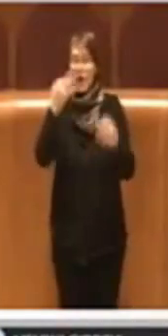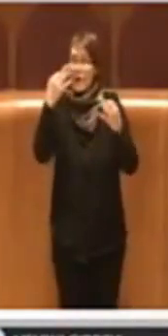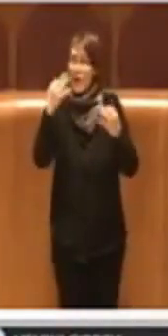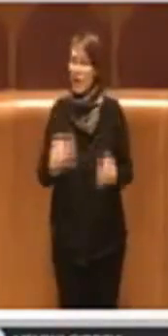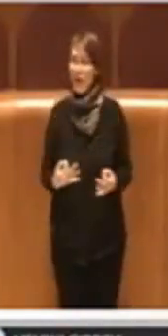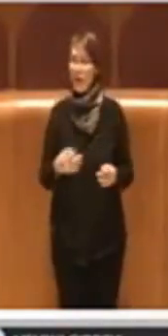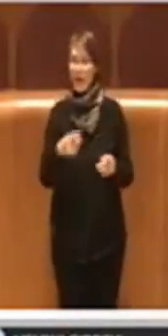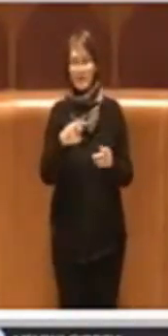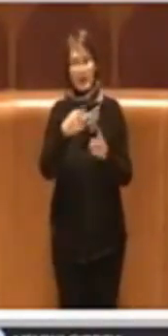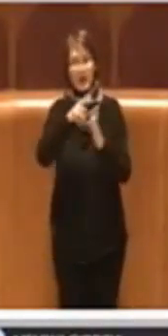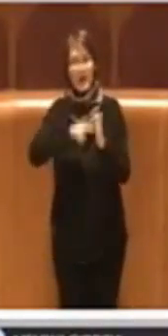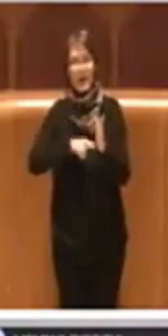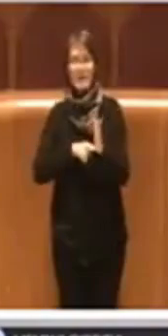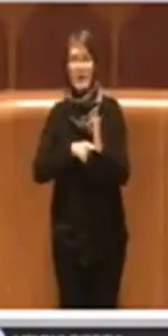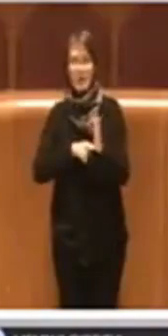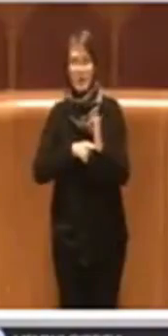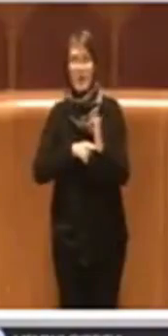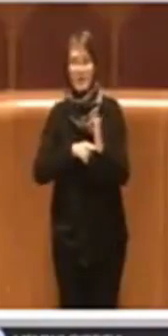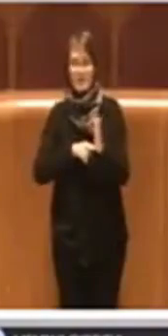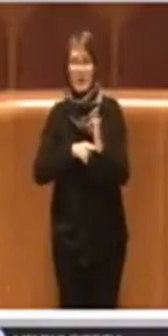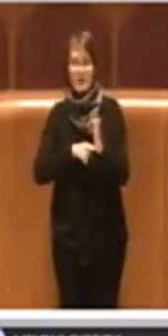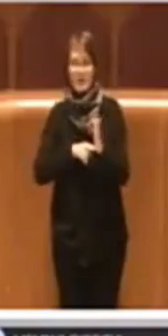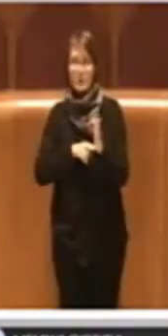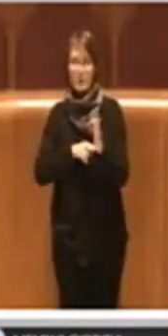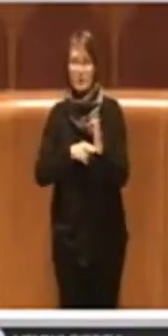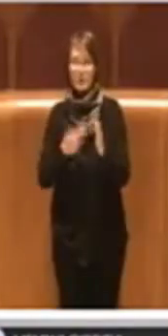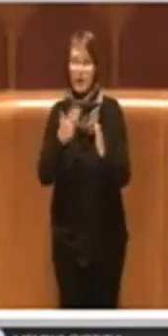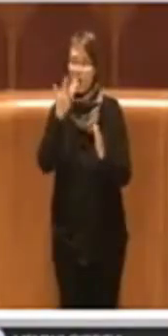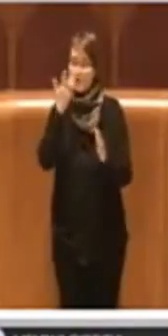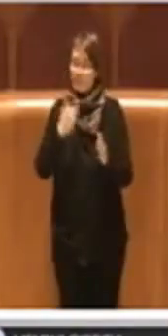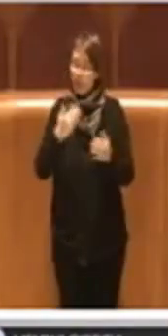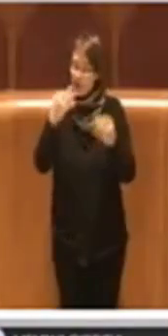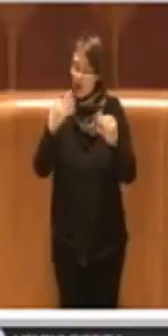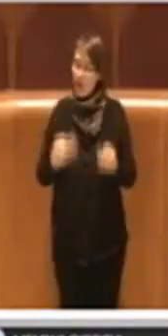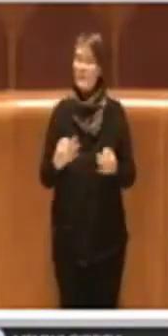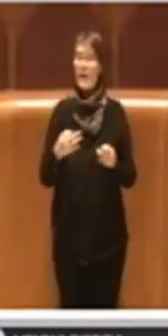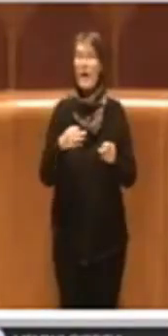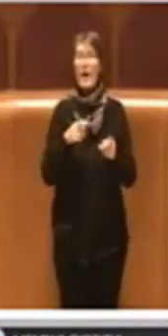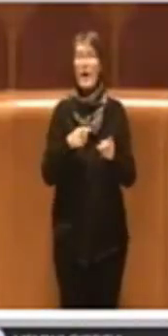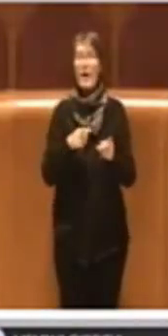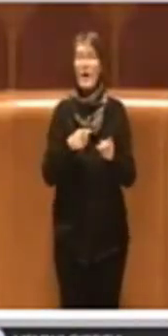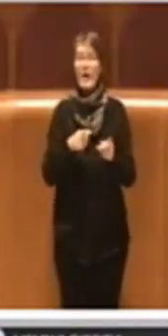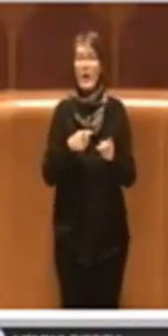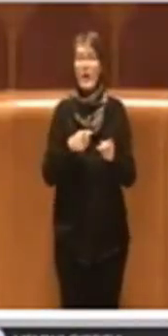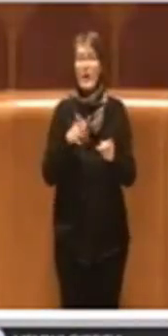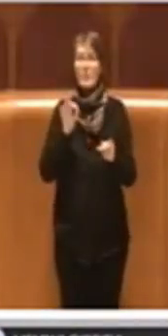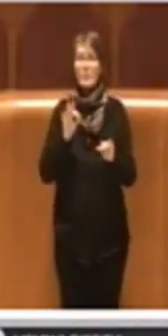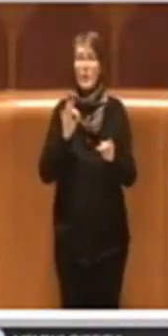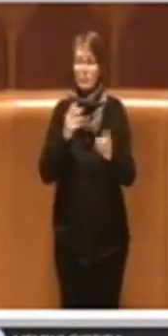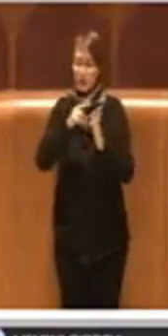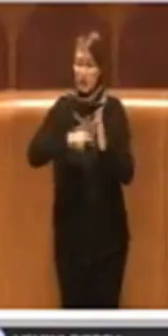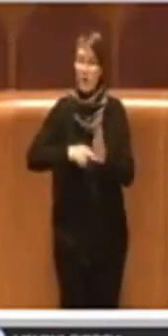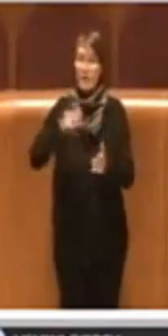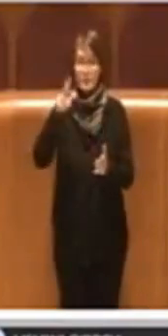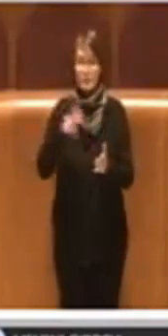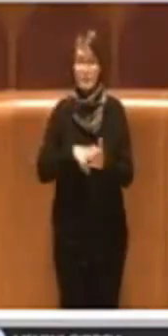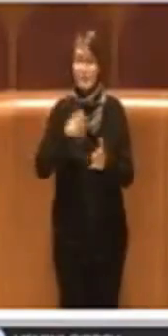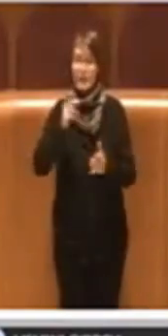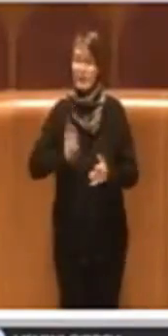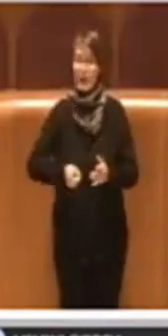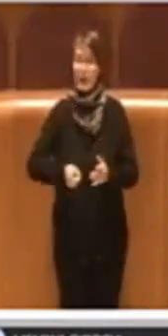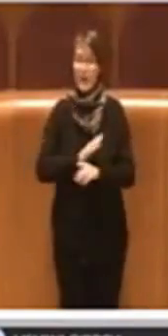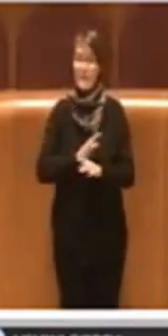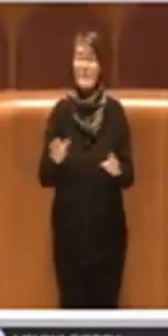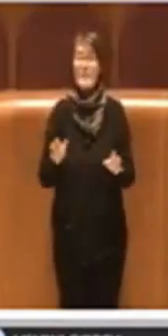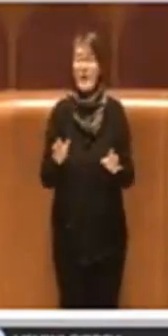regolamento, ha voluto con grandissima determinazione che venisse approvato e